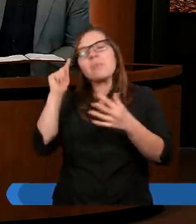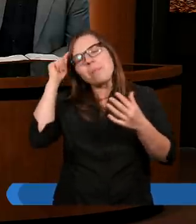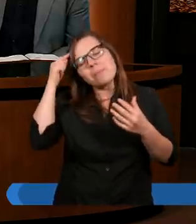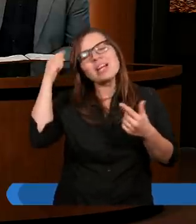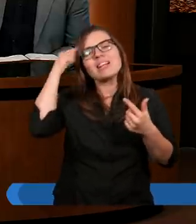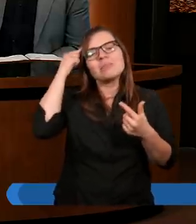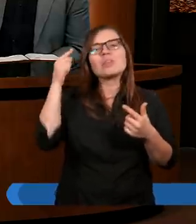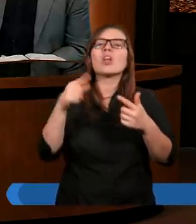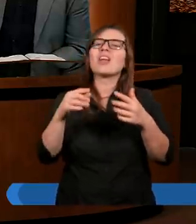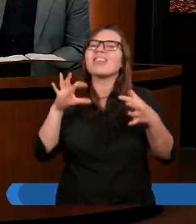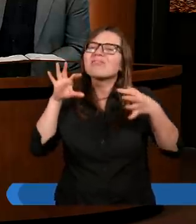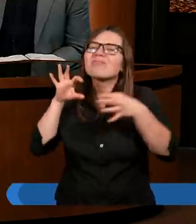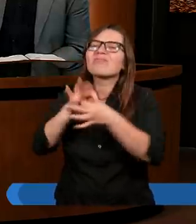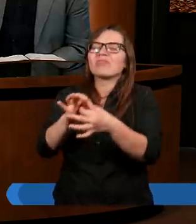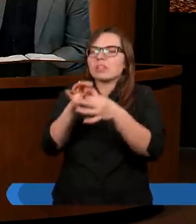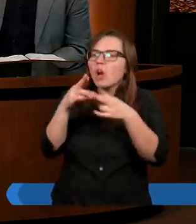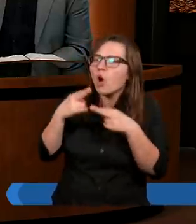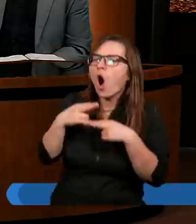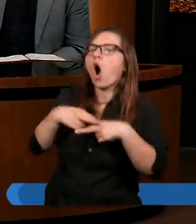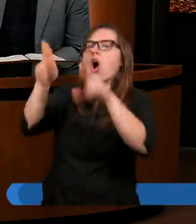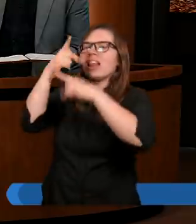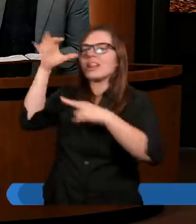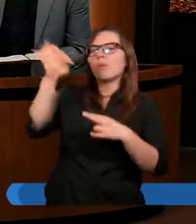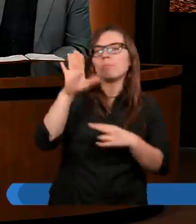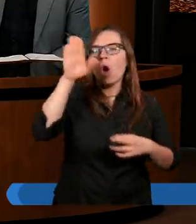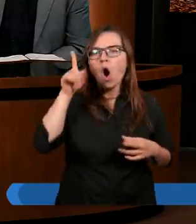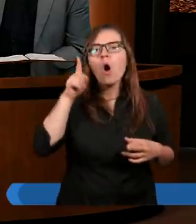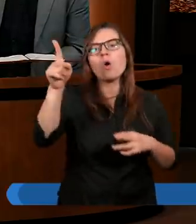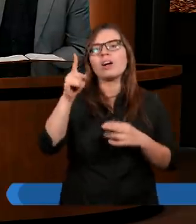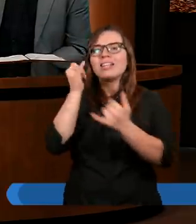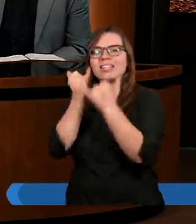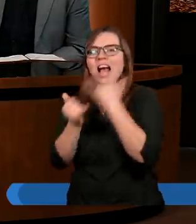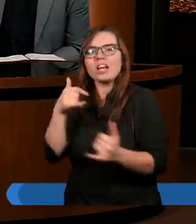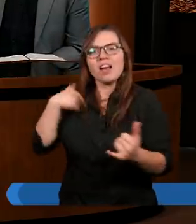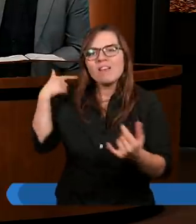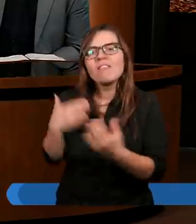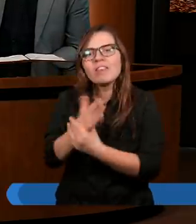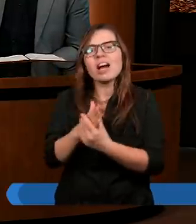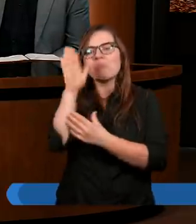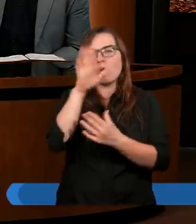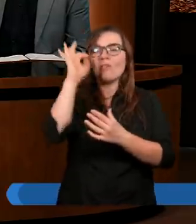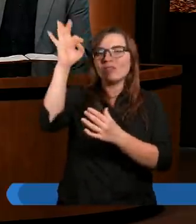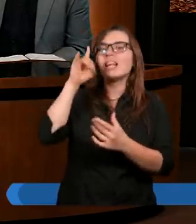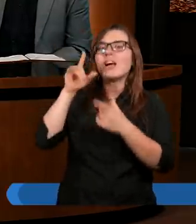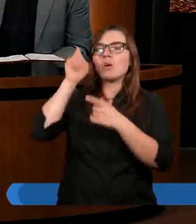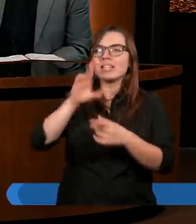całkowitego, absolutnego poddania się Bogu. Jeżeli wierzę w obietnicę Jezusa,